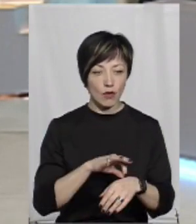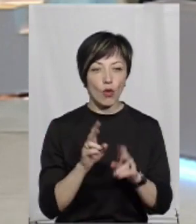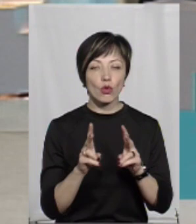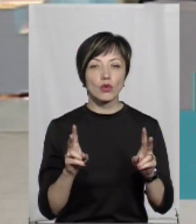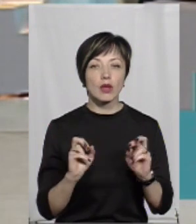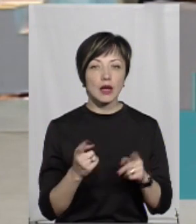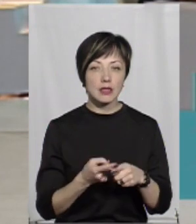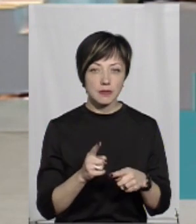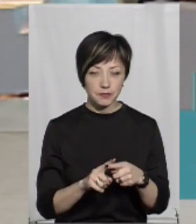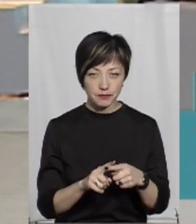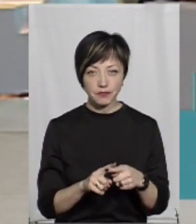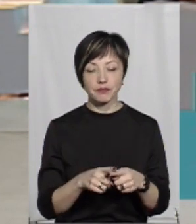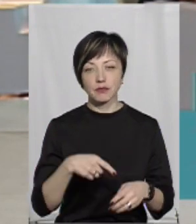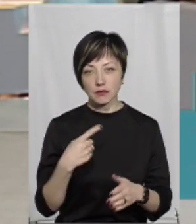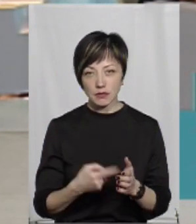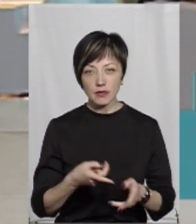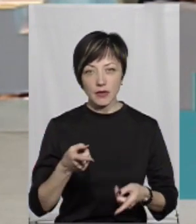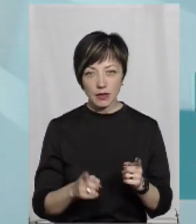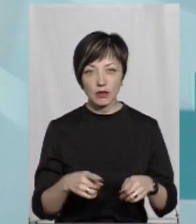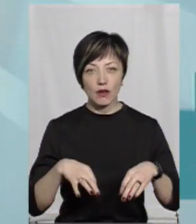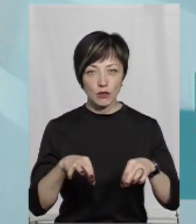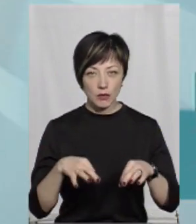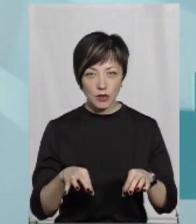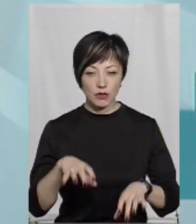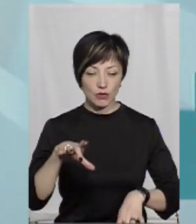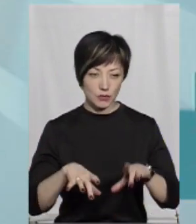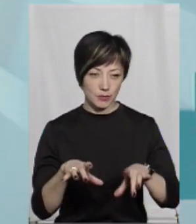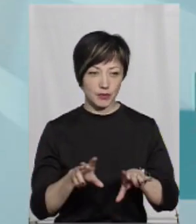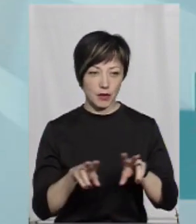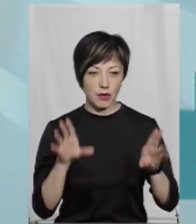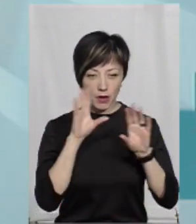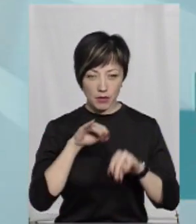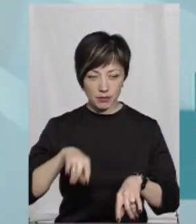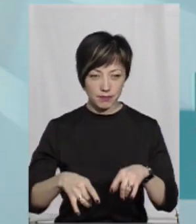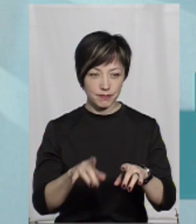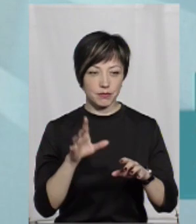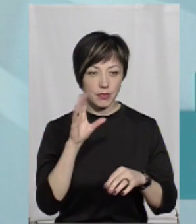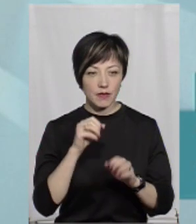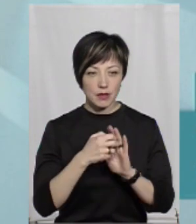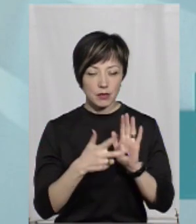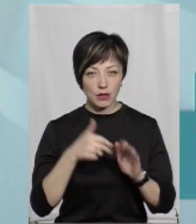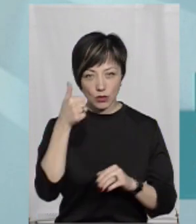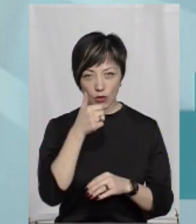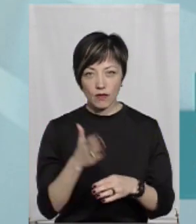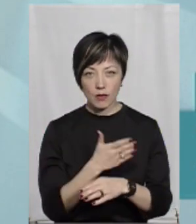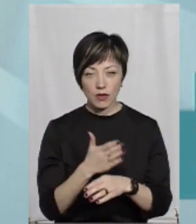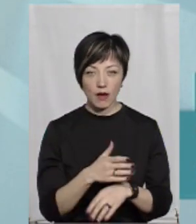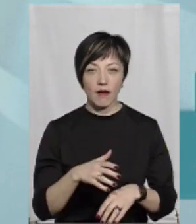За автомобіль, дійсно, в високої прохідності, 18-го року випуску, рефірма